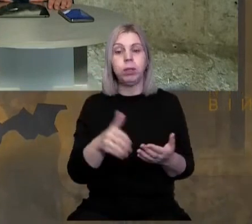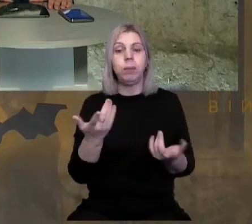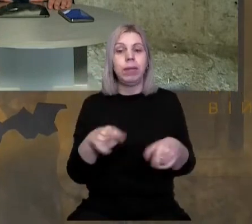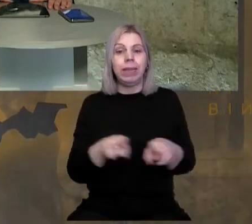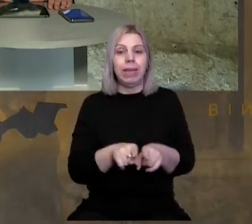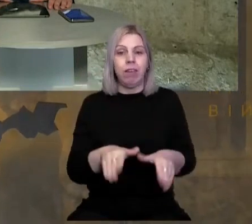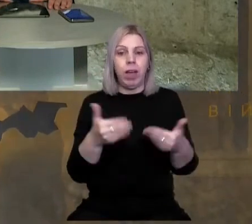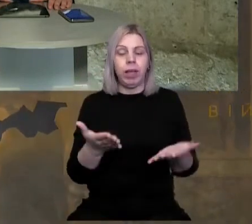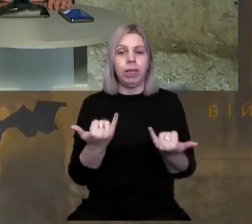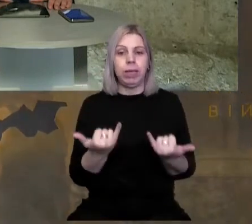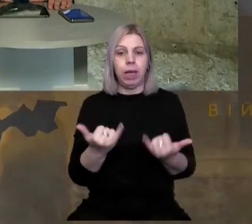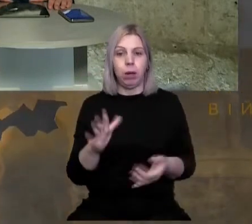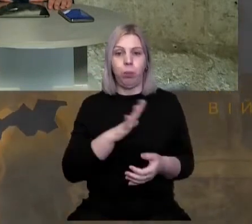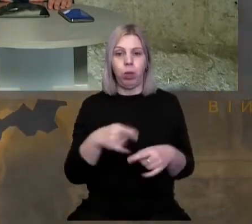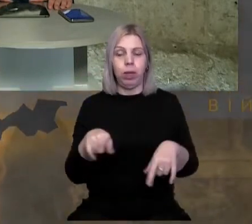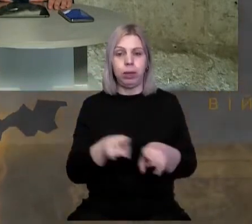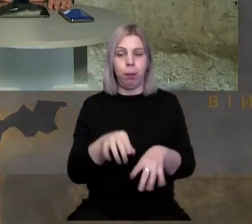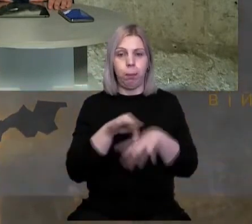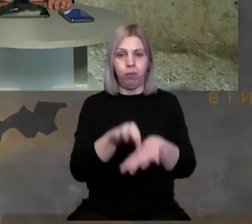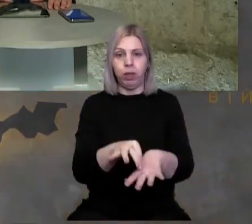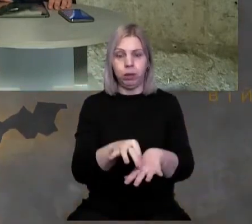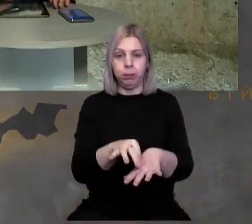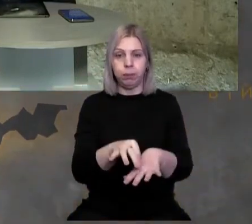в такий варіант, який зараз було це проведено.